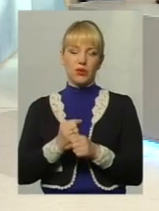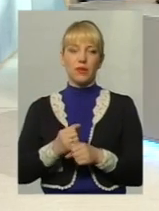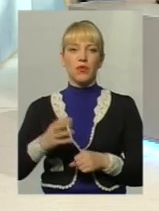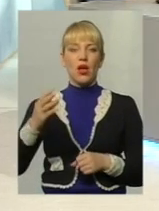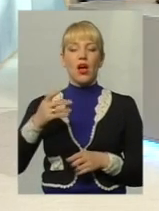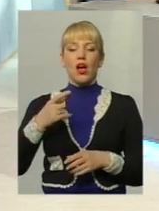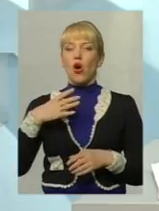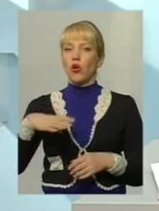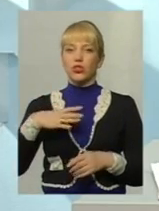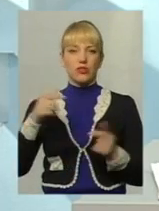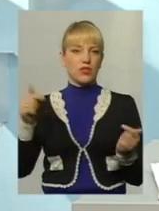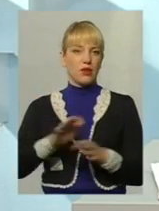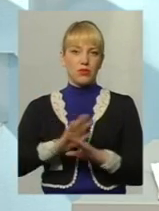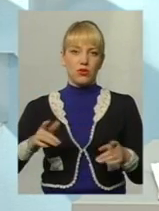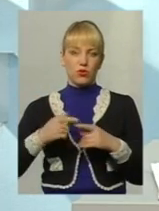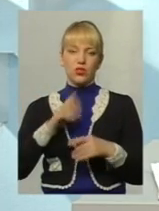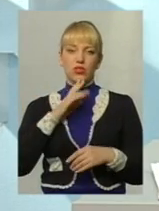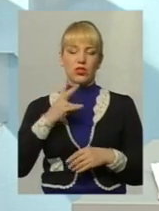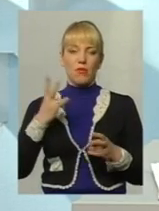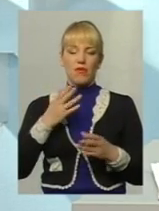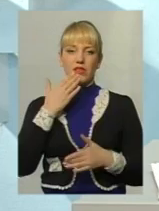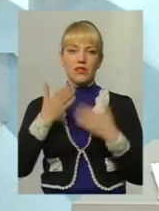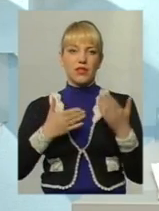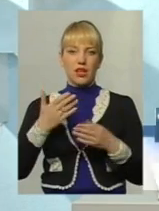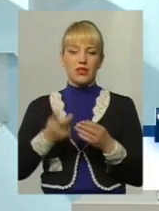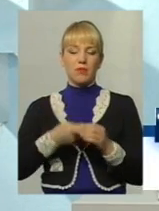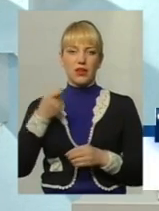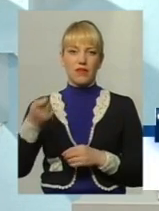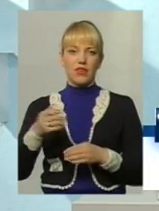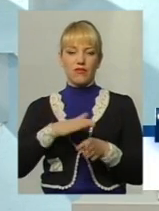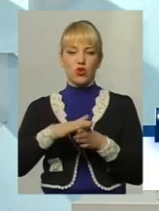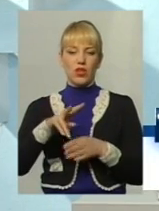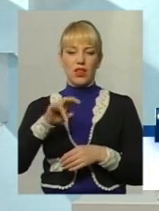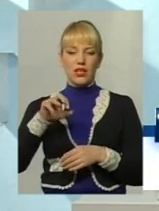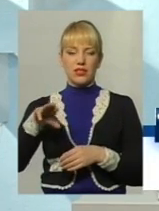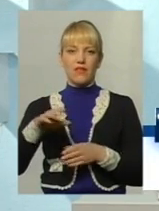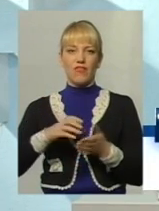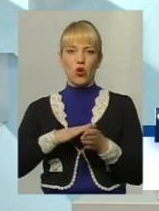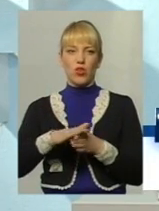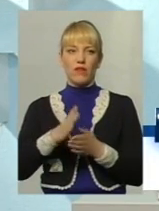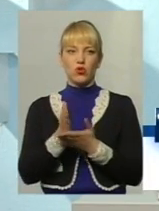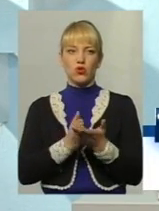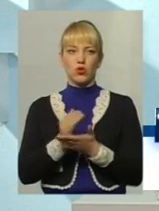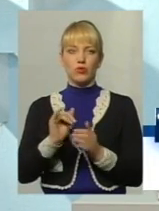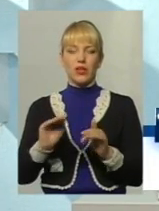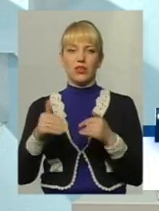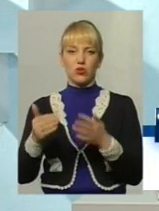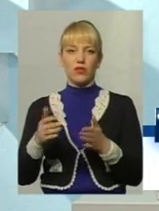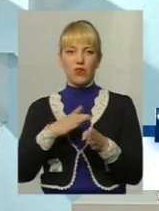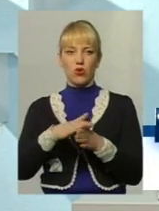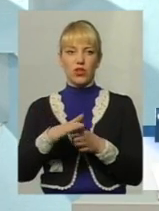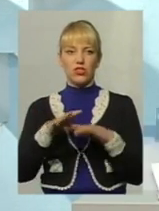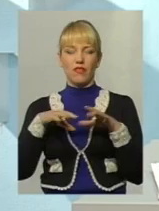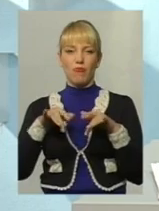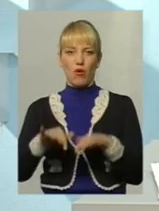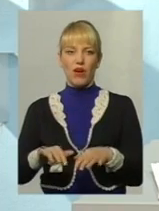очікування тут не підходить. Жінка повинна звертатися, пред'явити виконавчий лист виконавчу службу і ініціювати виконавче